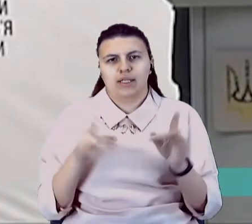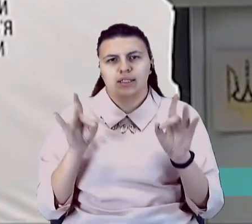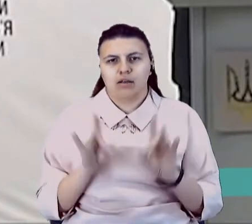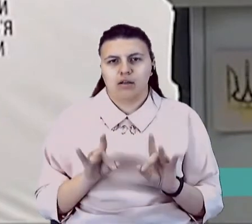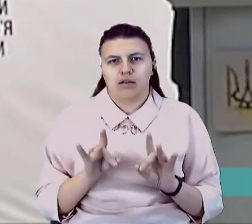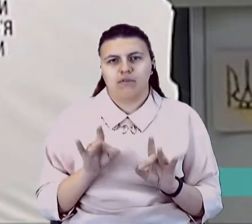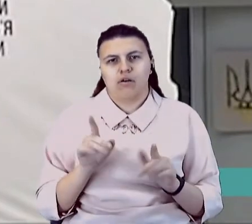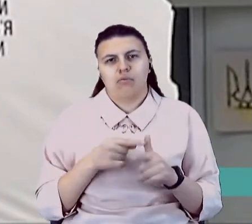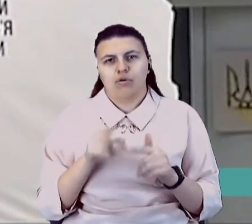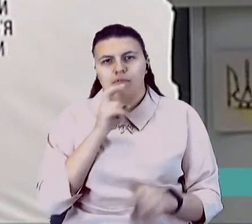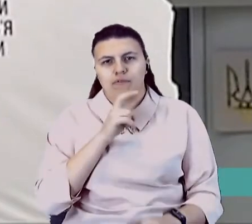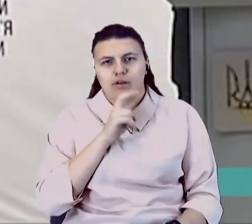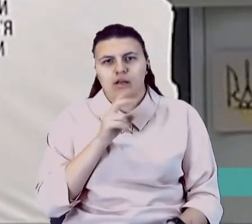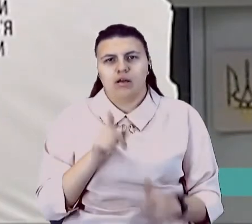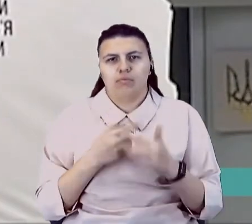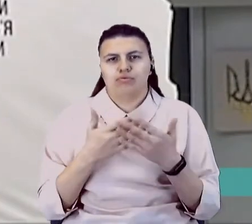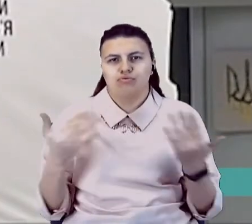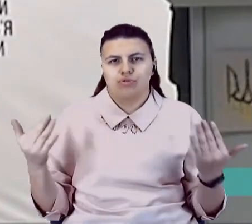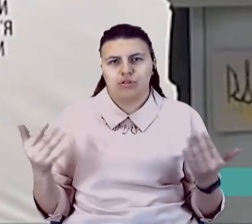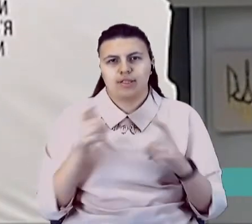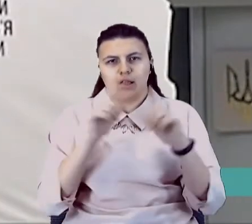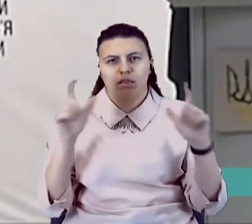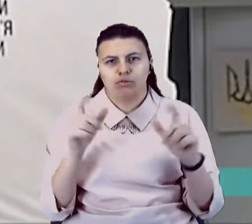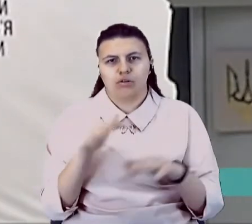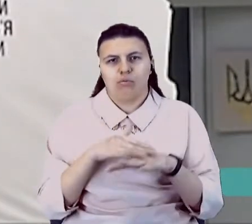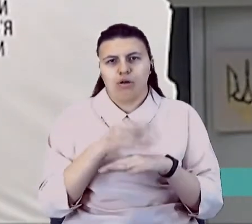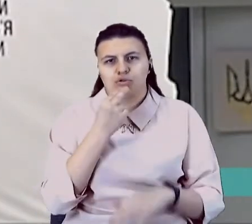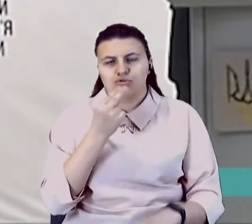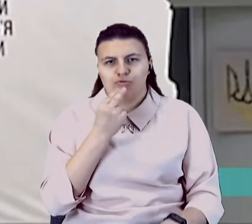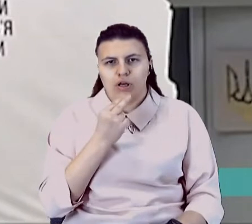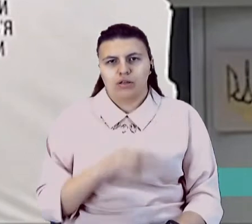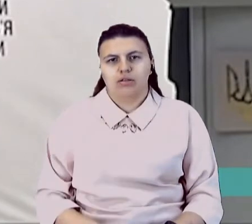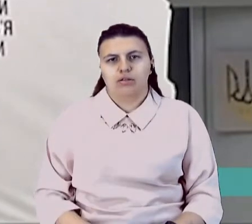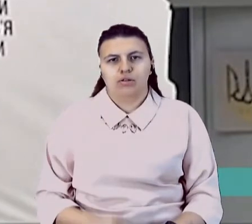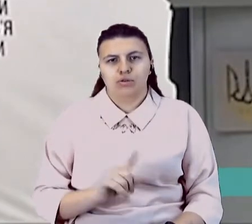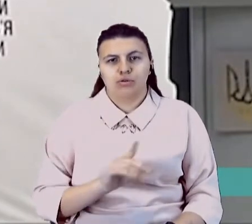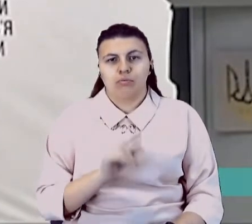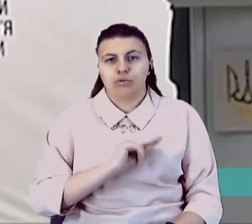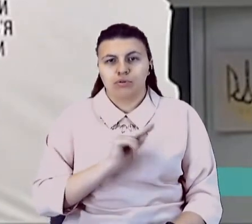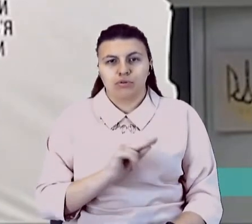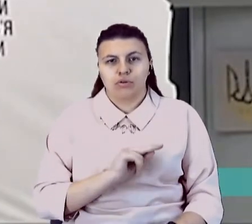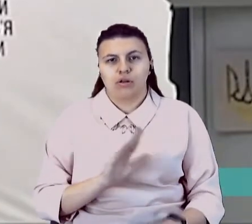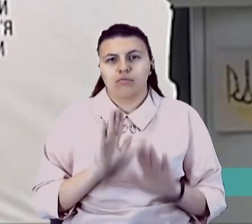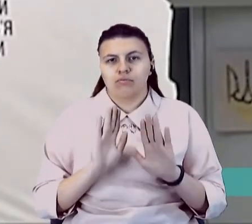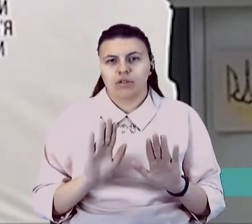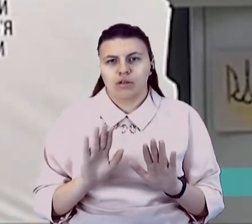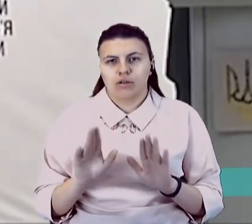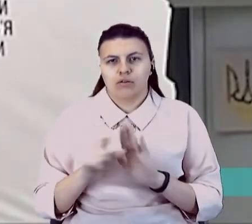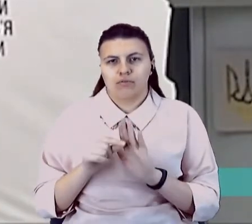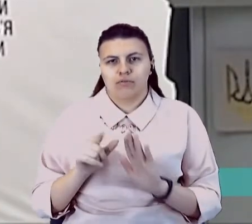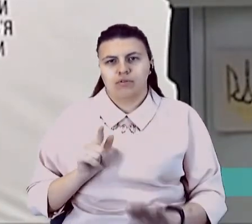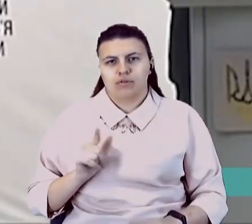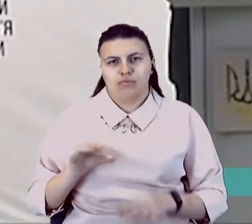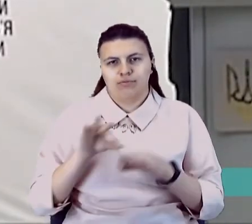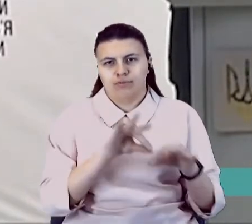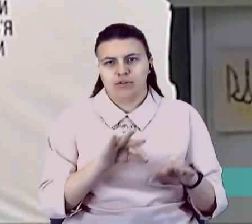або кафе, або інших закладів громадського харчування, щоб вони працювали виключно на виніс. Такими обмеженнями,